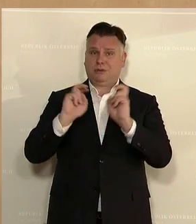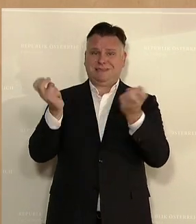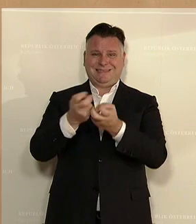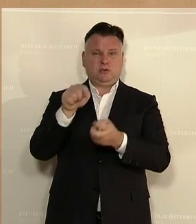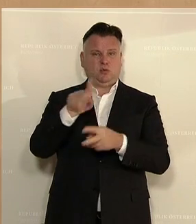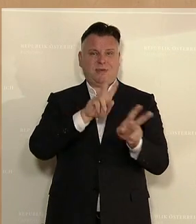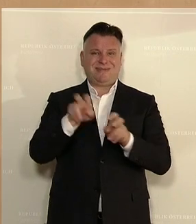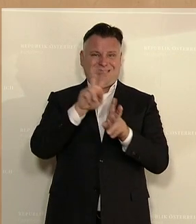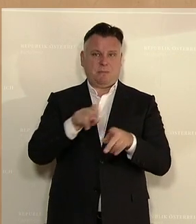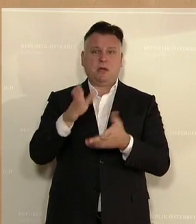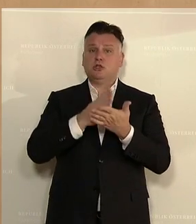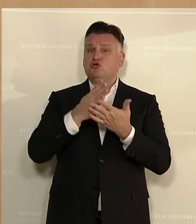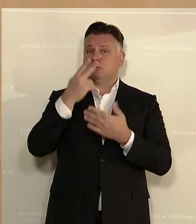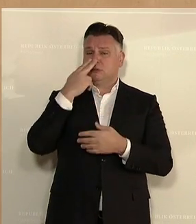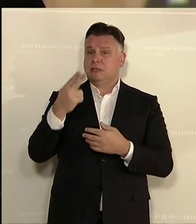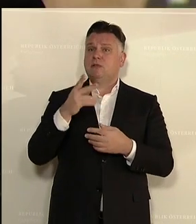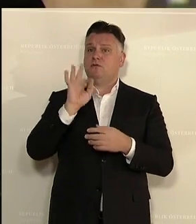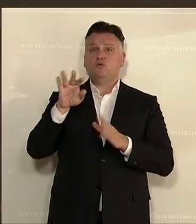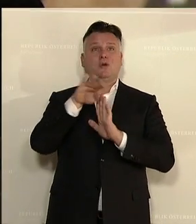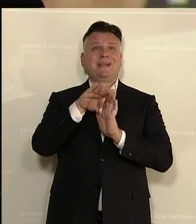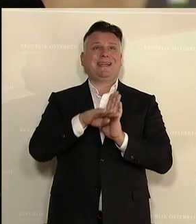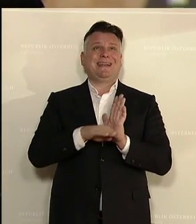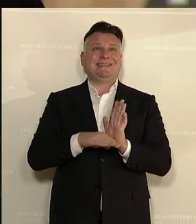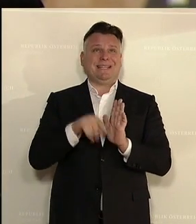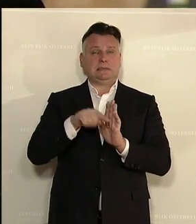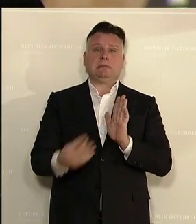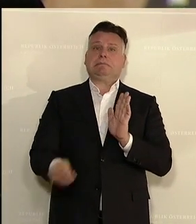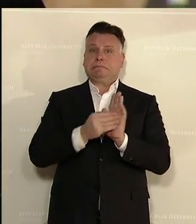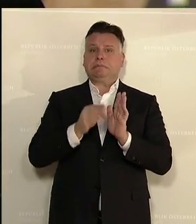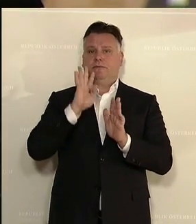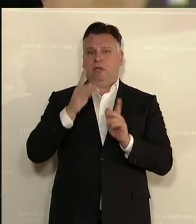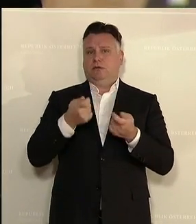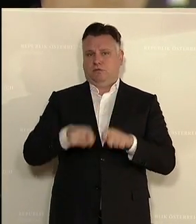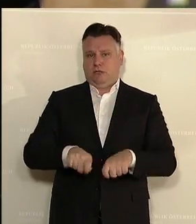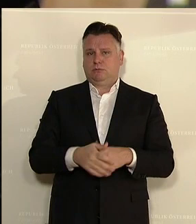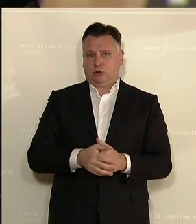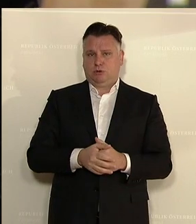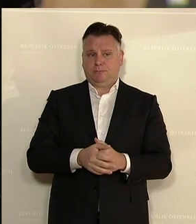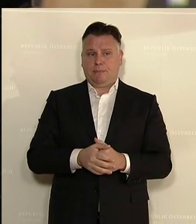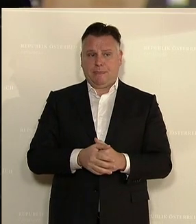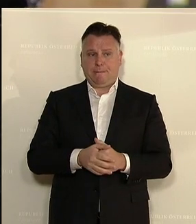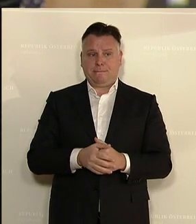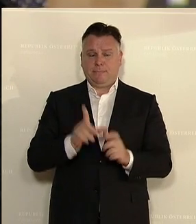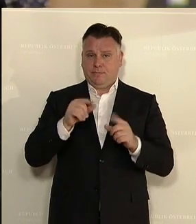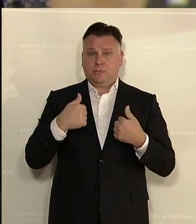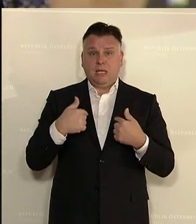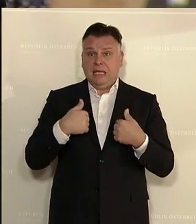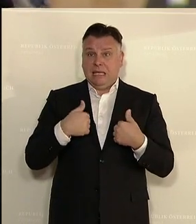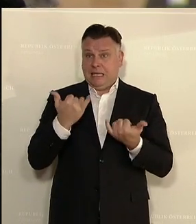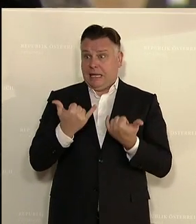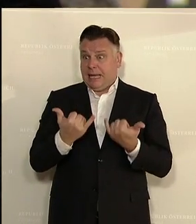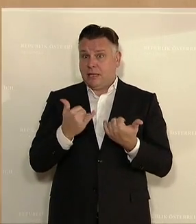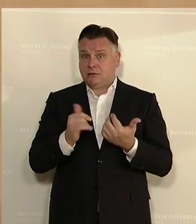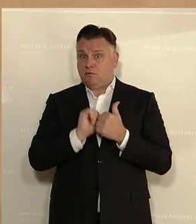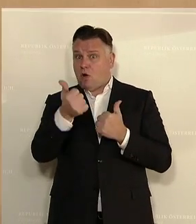damit hier der Wille des Gesetzgebers auch tatsächlich abgeschlossen werden kann. Also es wäre unseriös für mich jetzt hier einen